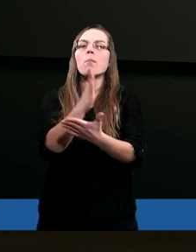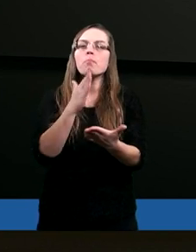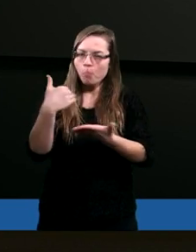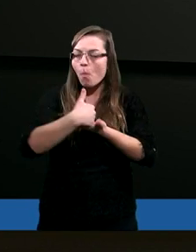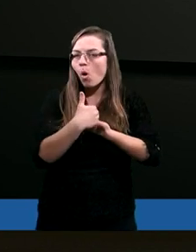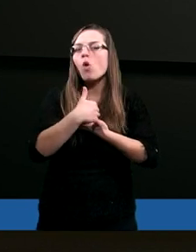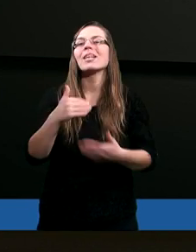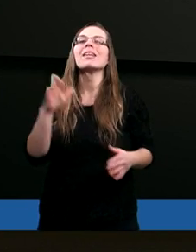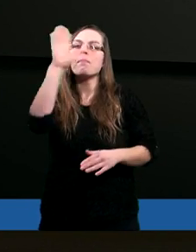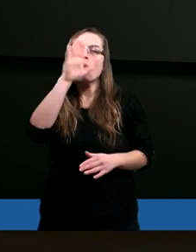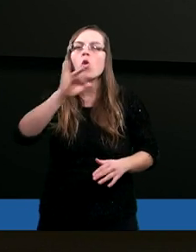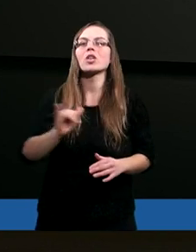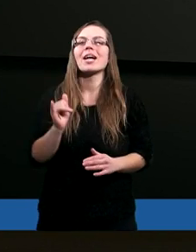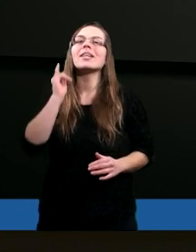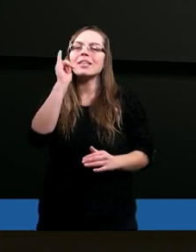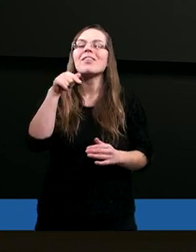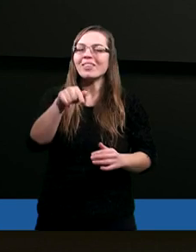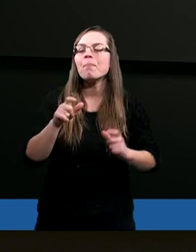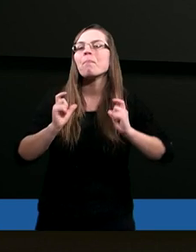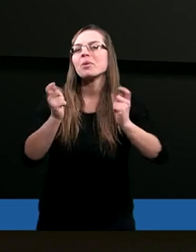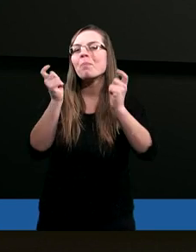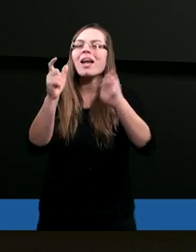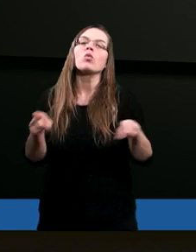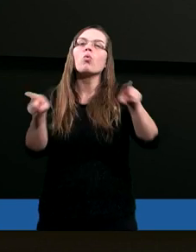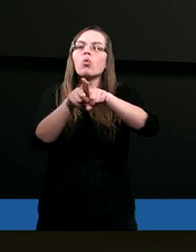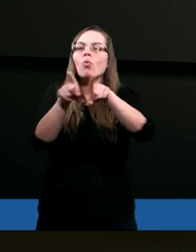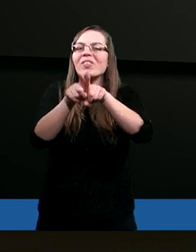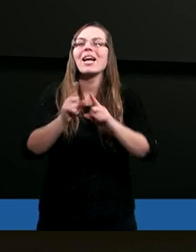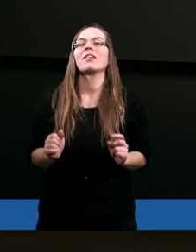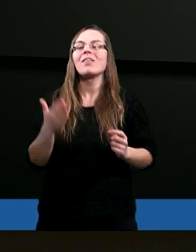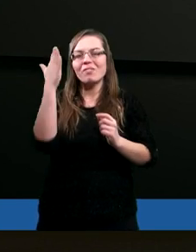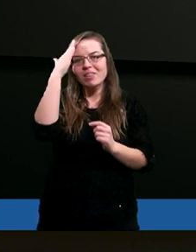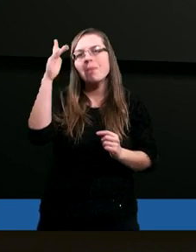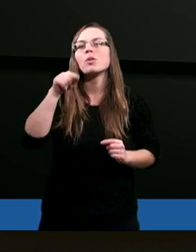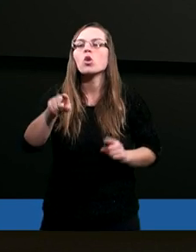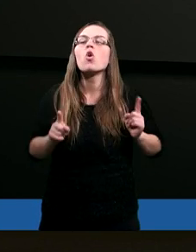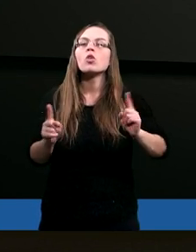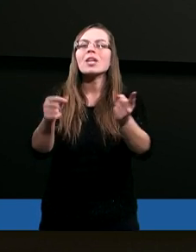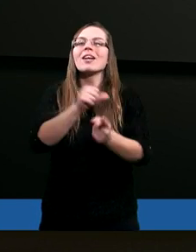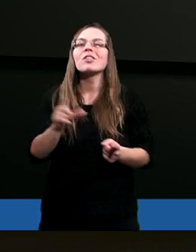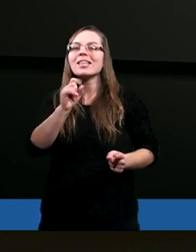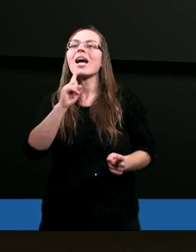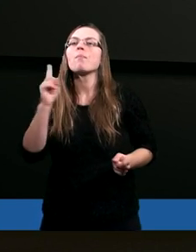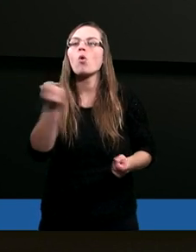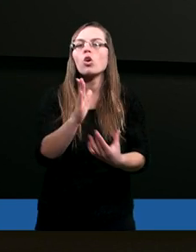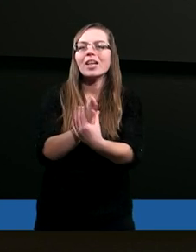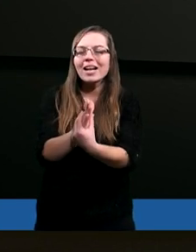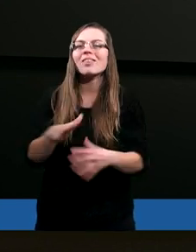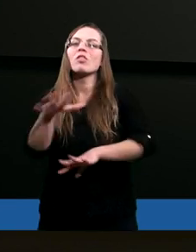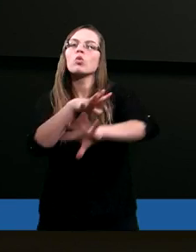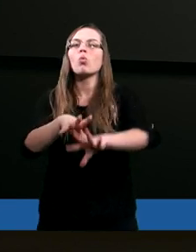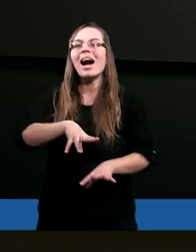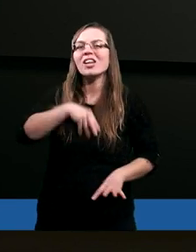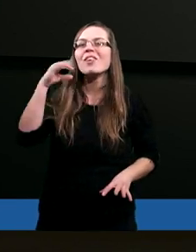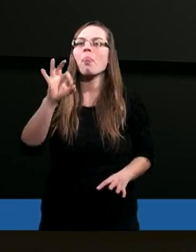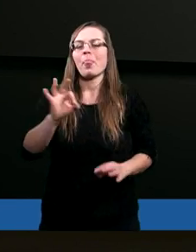Bożej w tym przypadku. Również wiemy, że to dzieje się za pośrednictwem Ducha